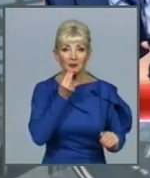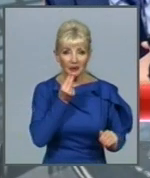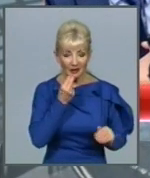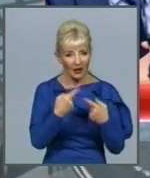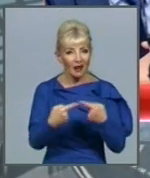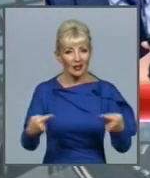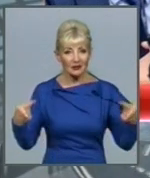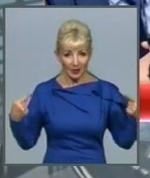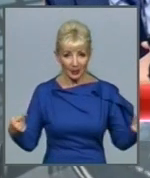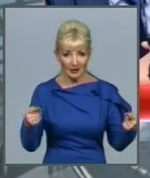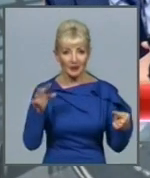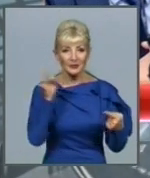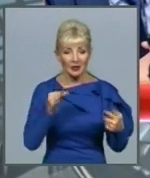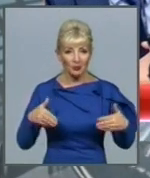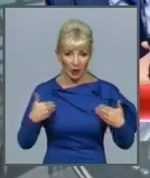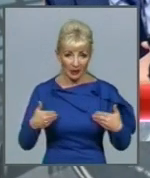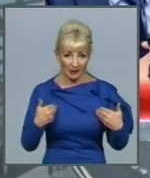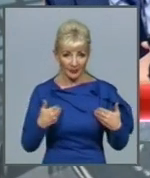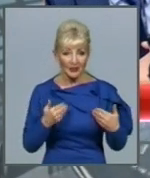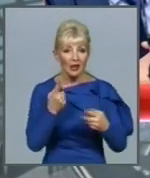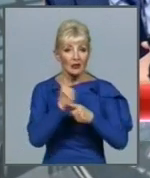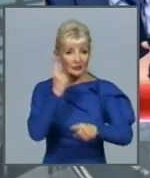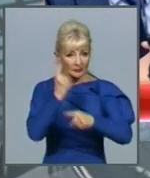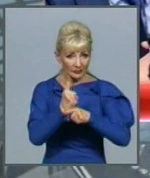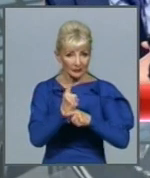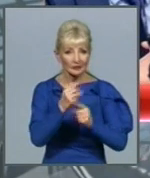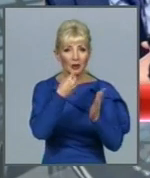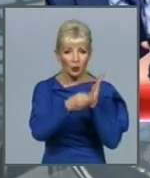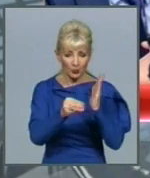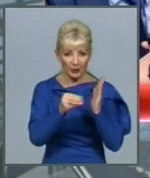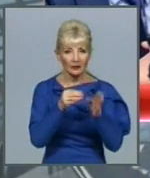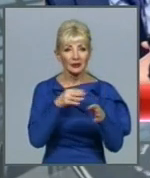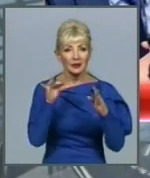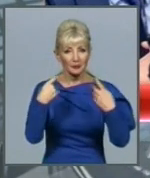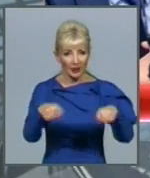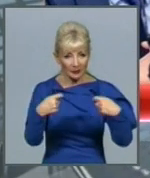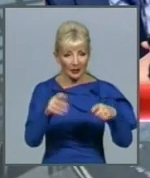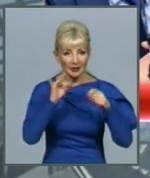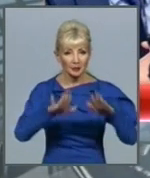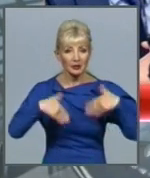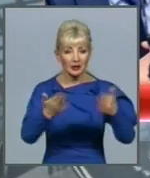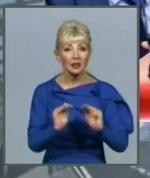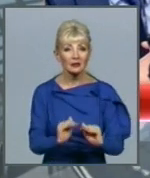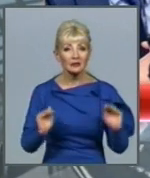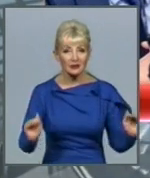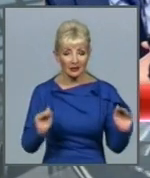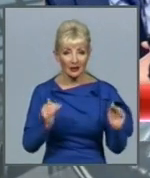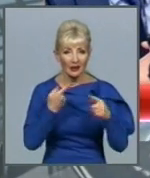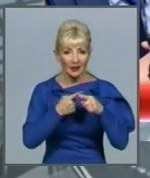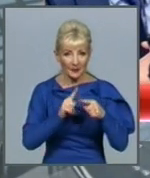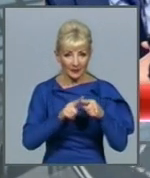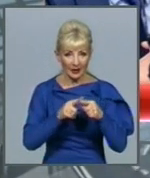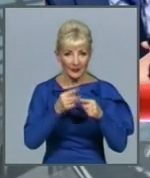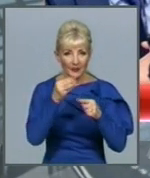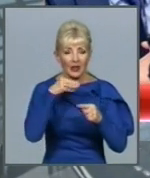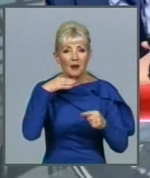корисним. Порядком заборонено до закупівлі, реалізації та пропонування дітям технологічно оброблених м'ясних та рибних